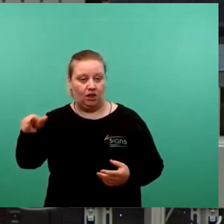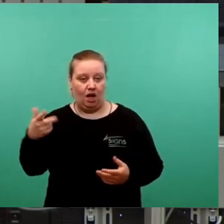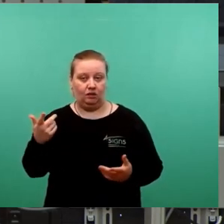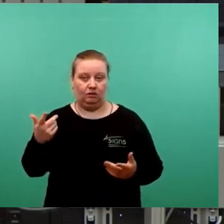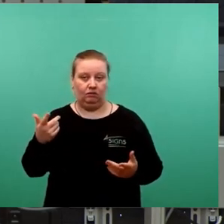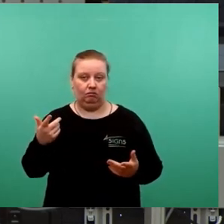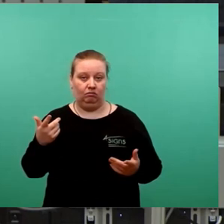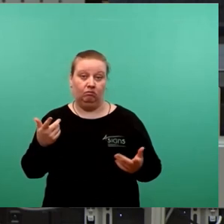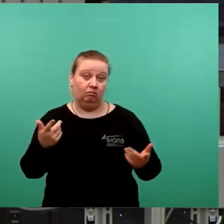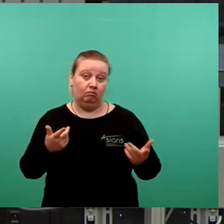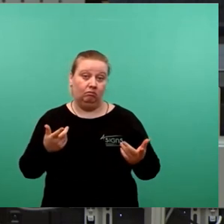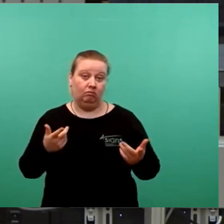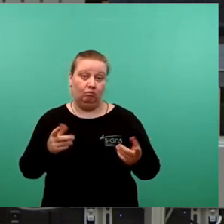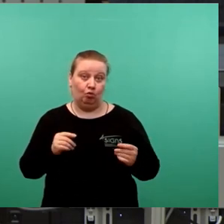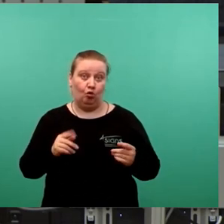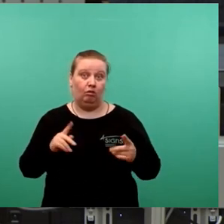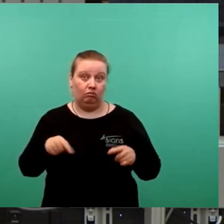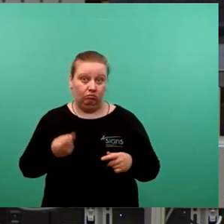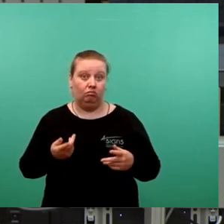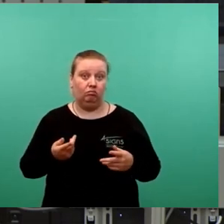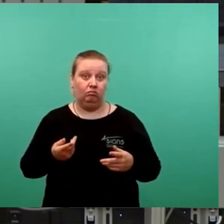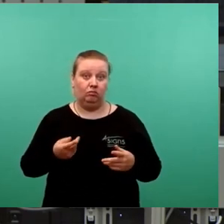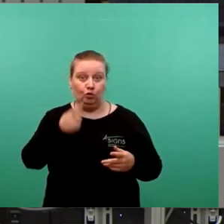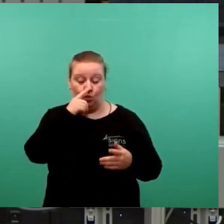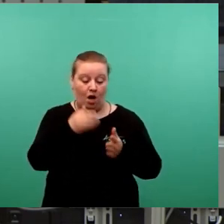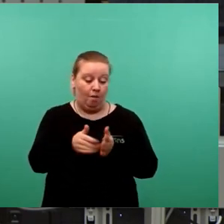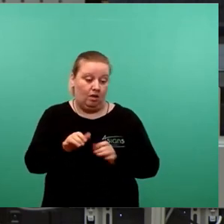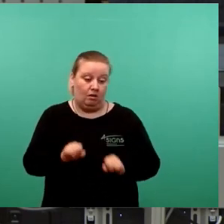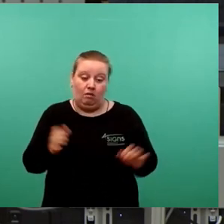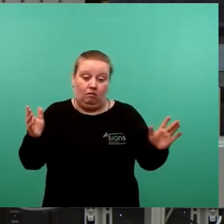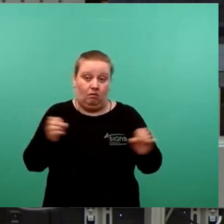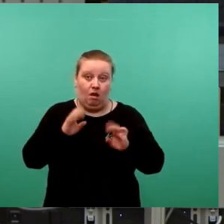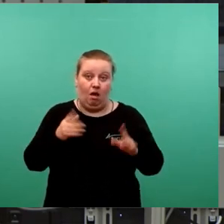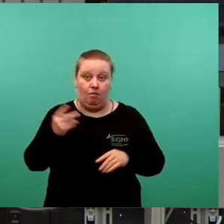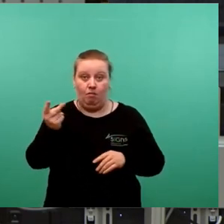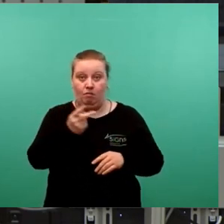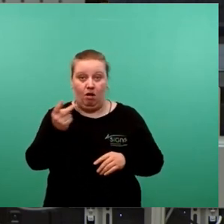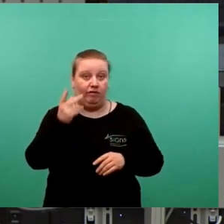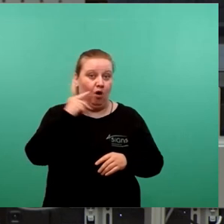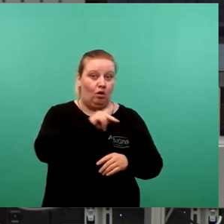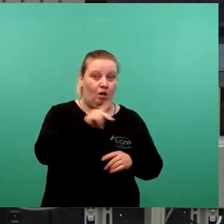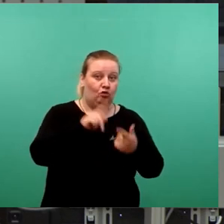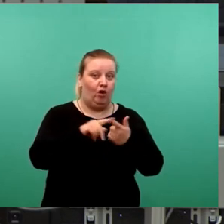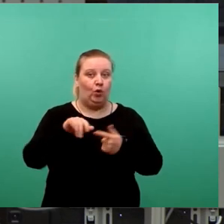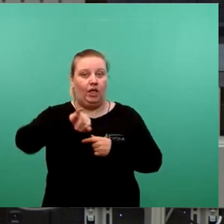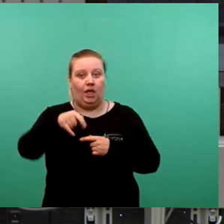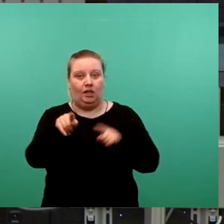führt, dass wir es am Ende nur ablehnen können, kann ich nur an den beiden Kandidaten, Frau Klepsch und Frau Jenigen, widerspiegeln.